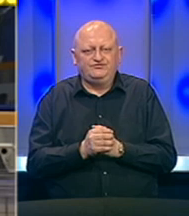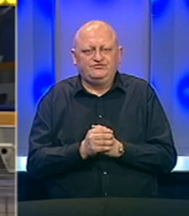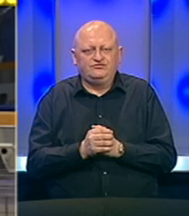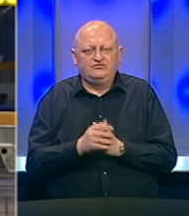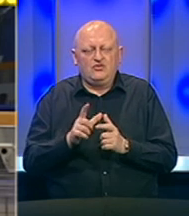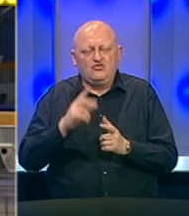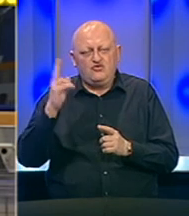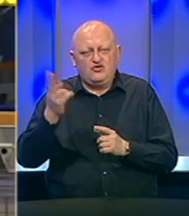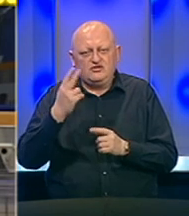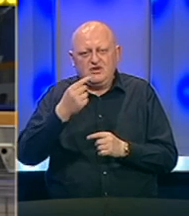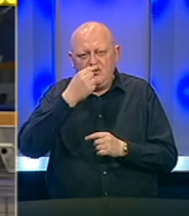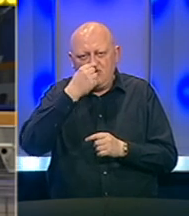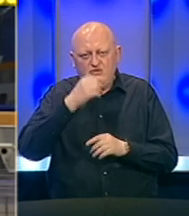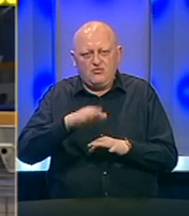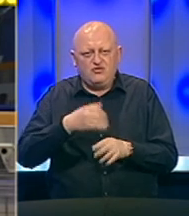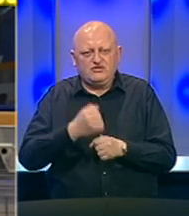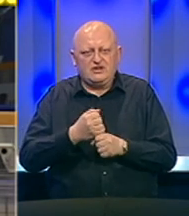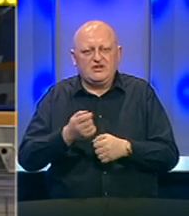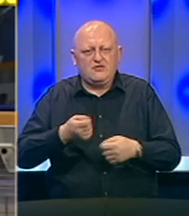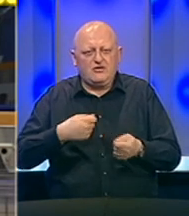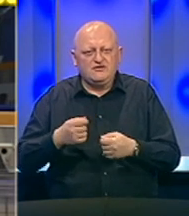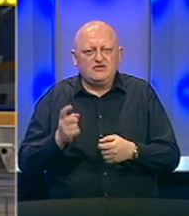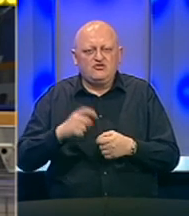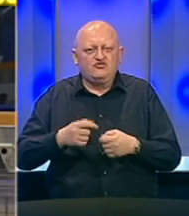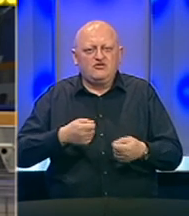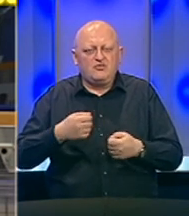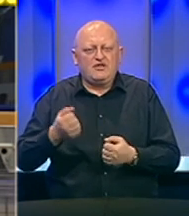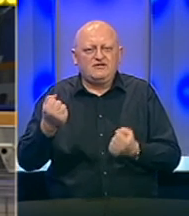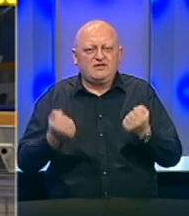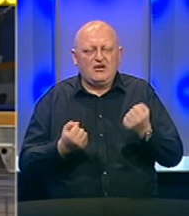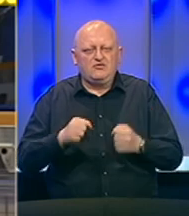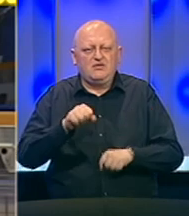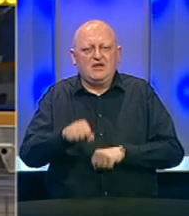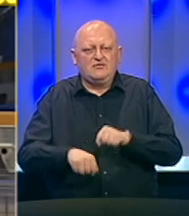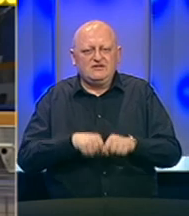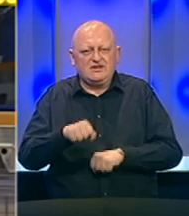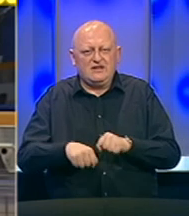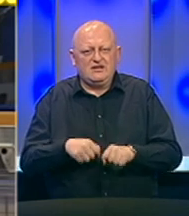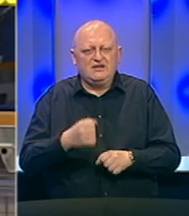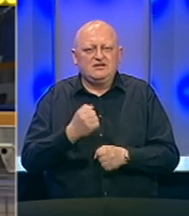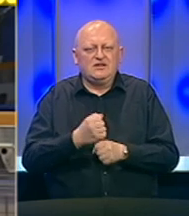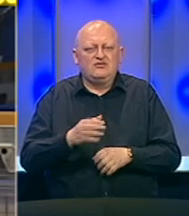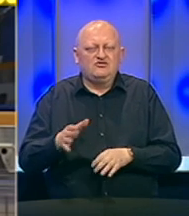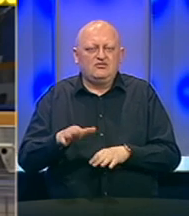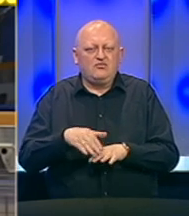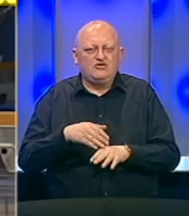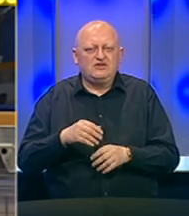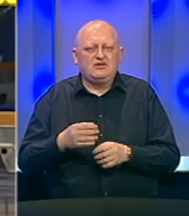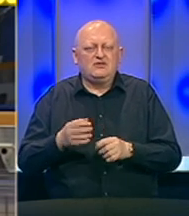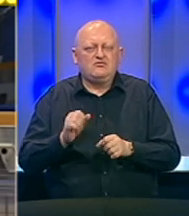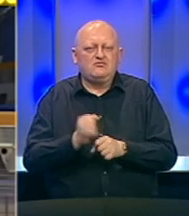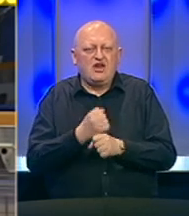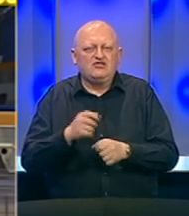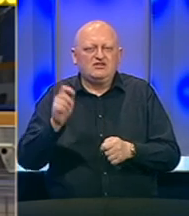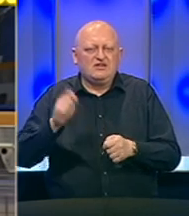U Sloveniji će o ponedeljka ponovo početi da rade prodavnice, uključujući i prodavnica automobila i bicikala. Sa radom će krenuti i